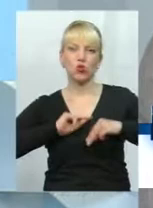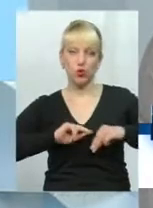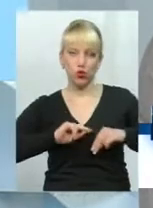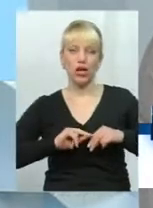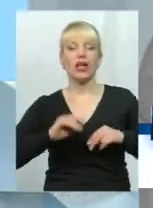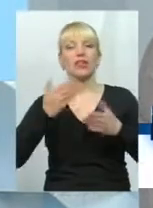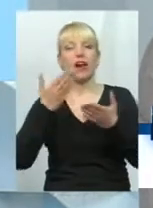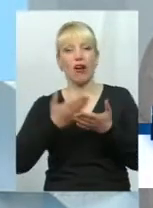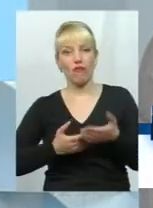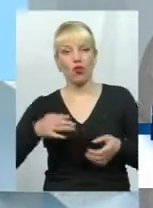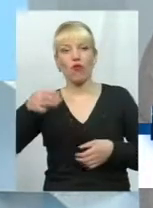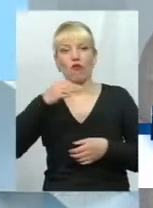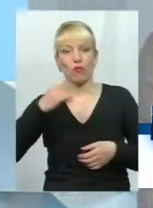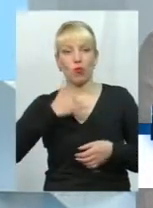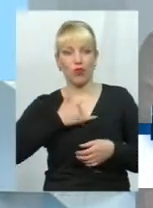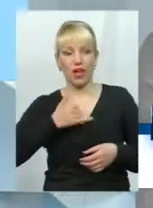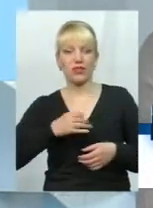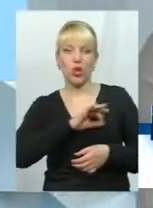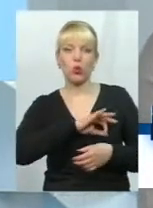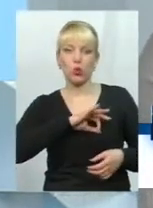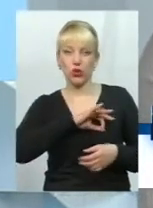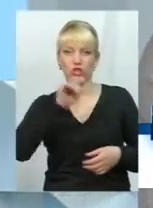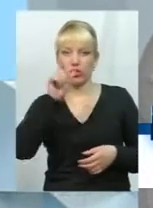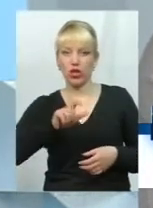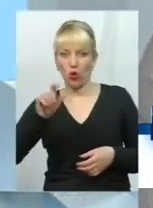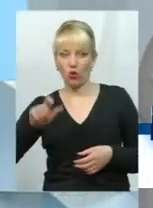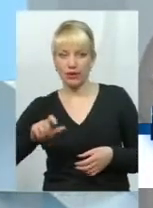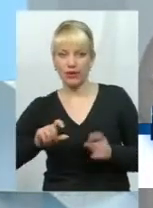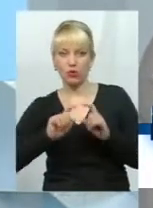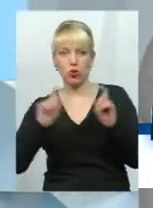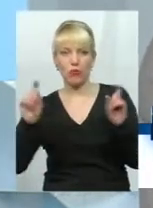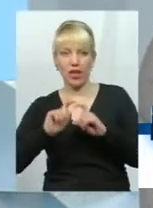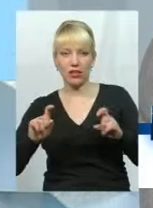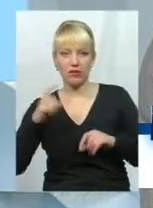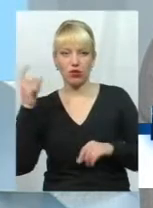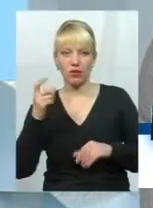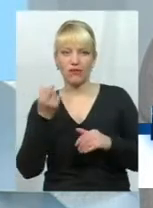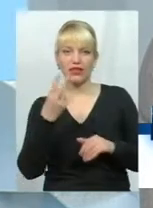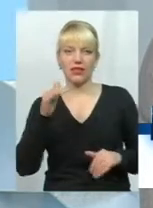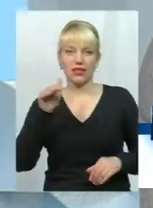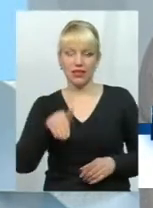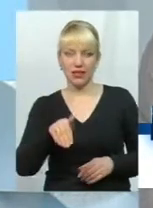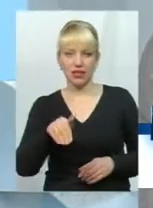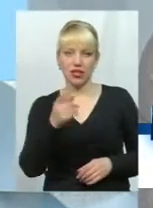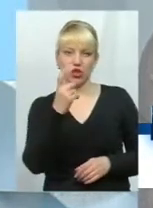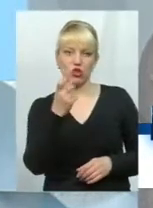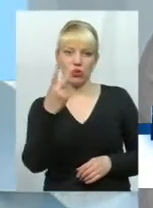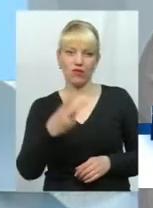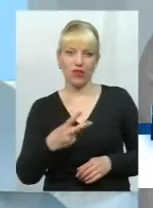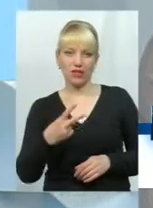от в області в нас юридичних осіб, суб'єктів господарювання, на сьогодні 12 тисяч 120